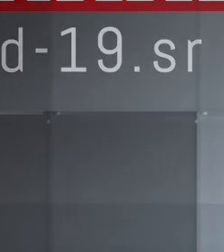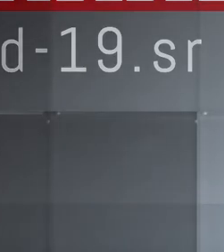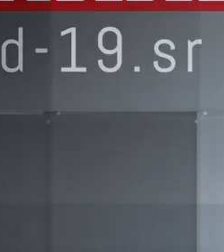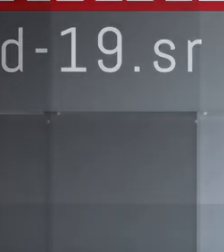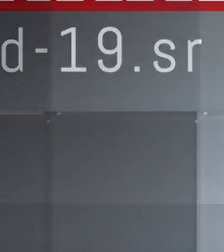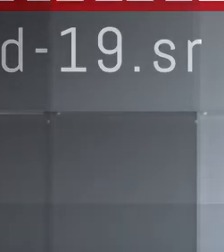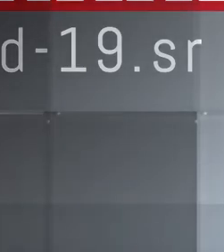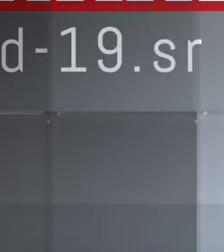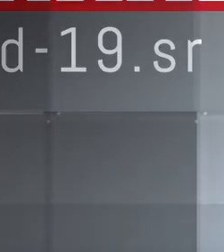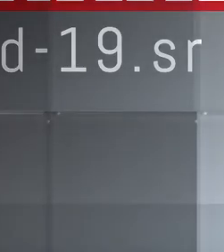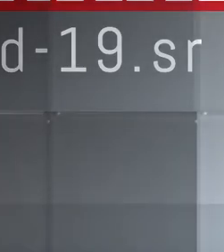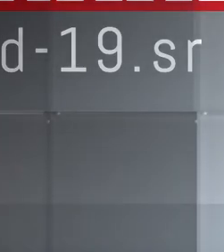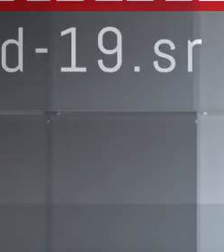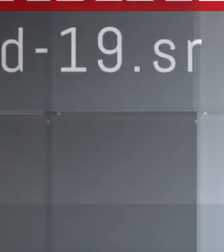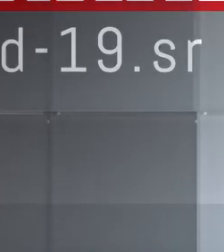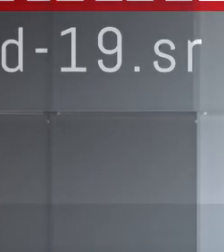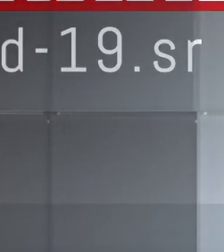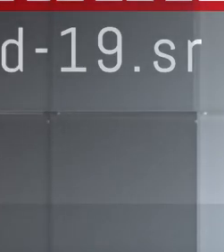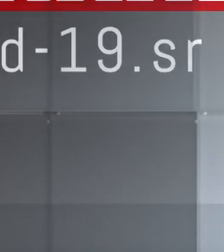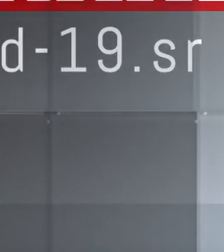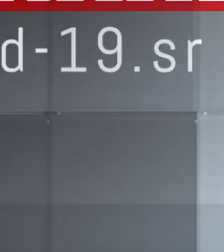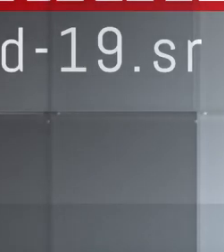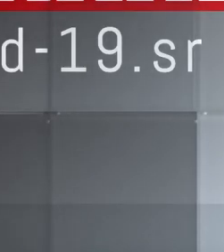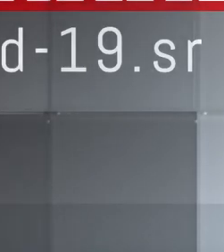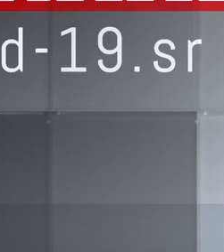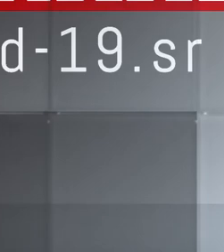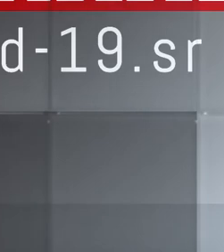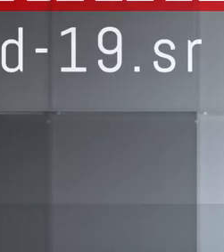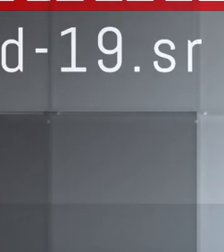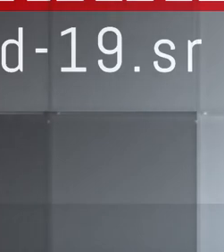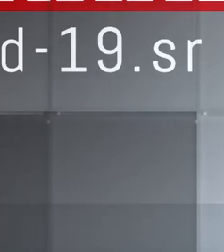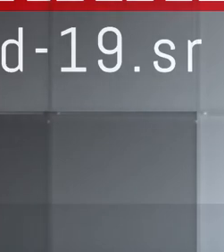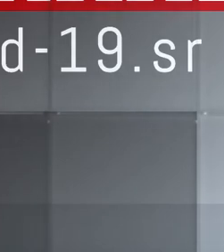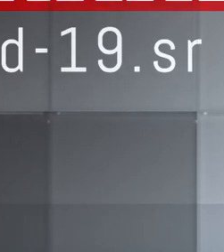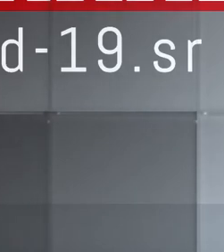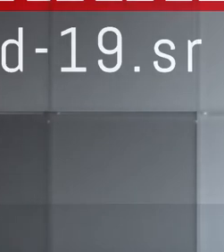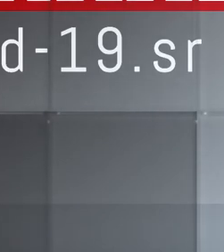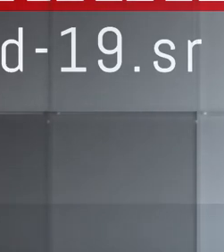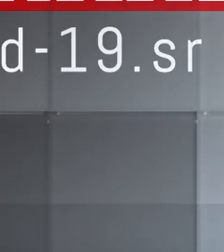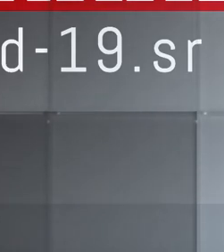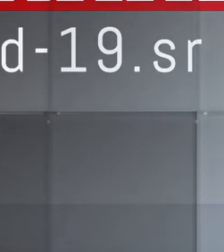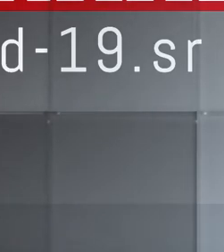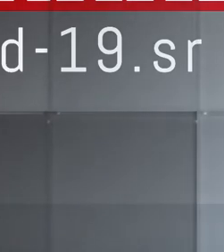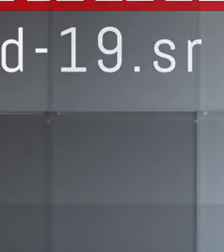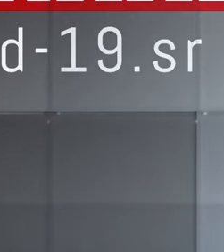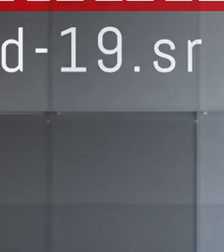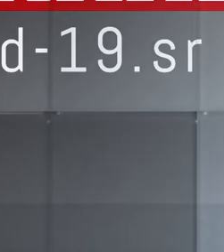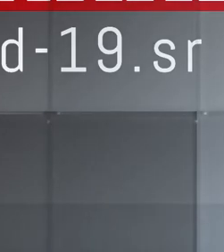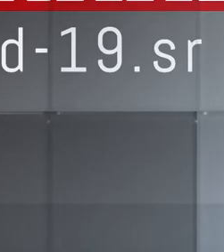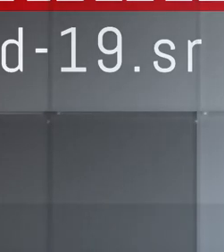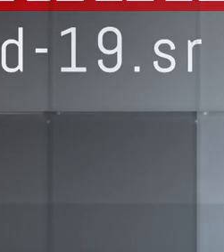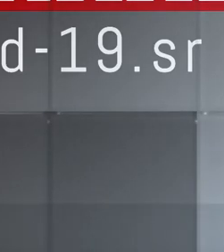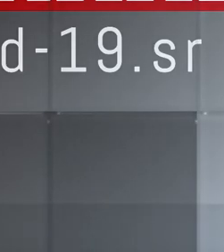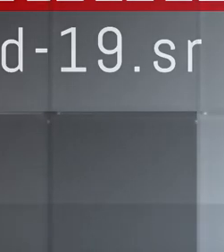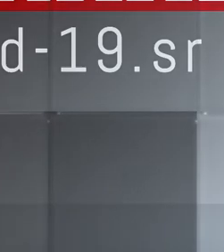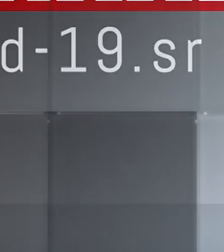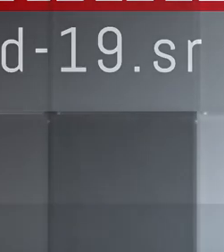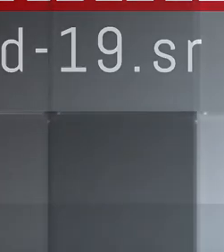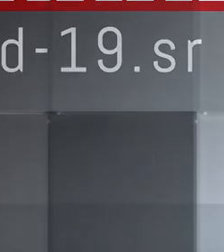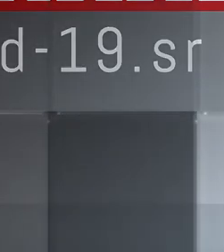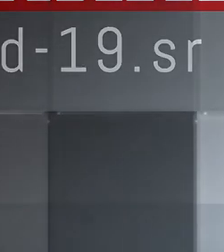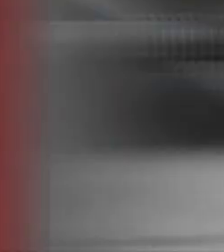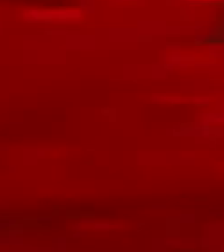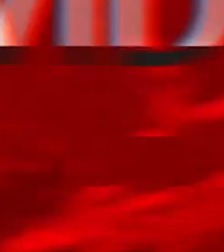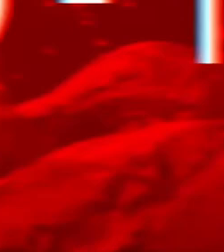6 patiënten opgenomen. 27 mensen zijn genezen verklaard. In isolatie zijn nu 129 mensen die